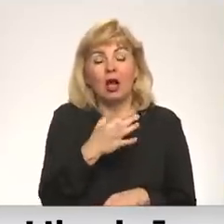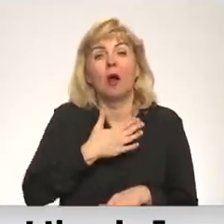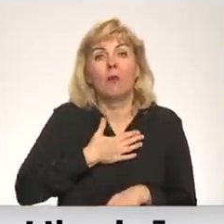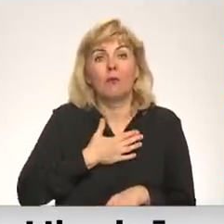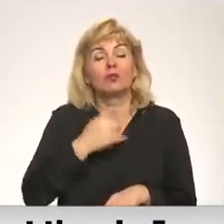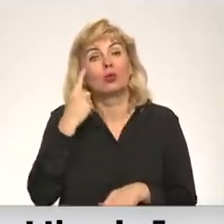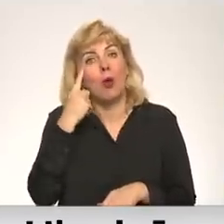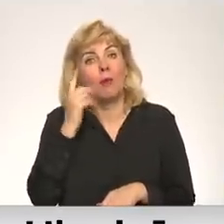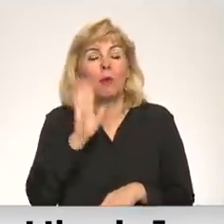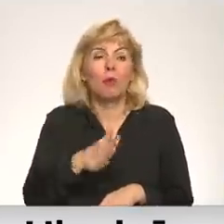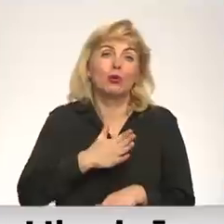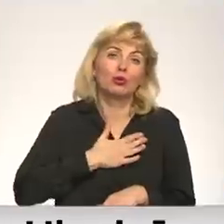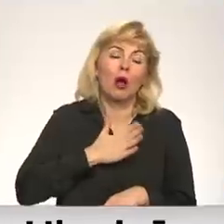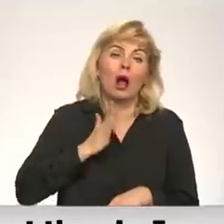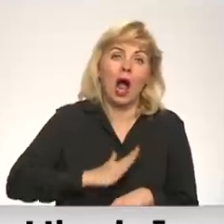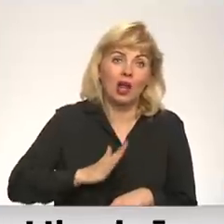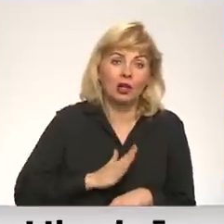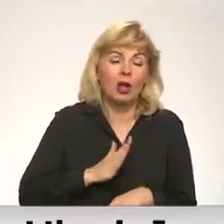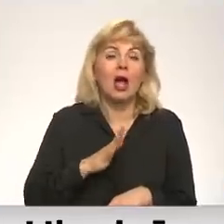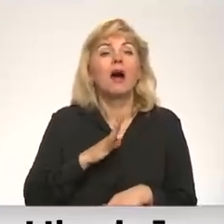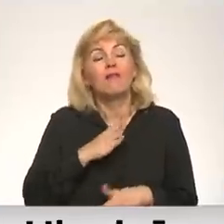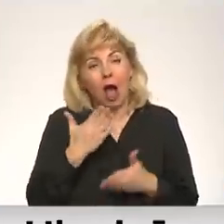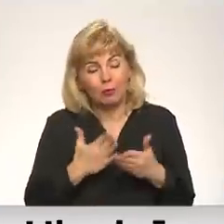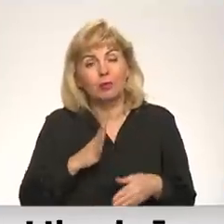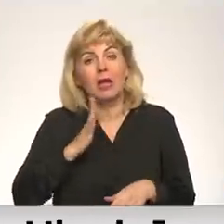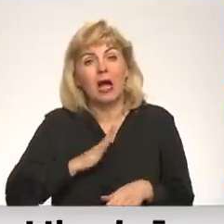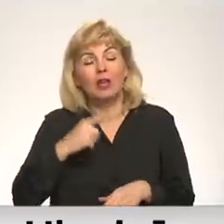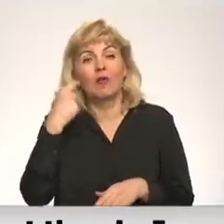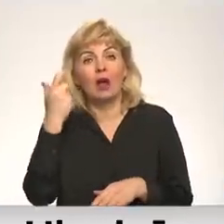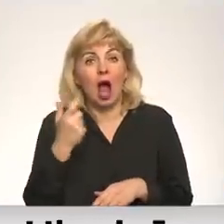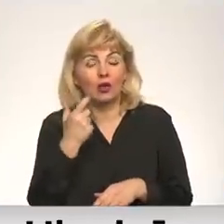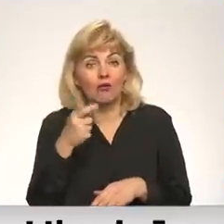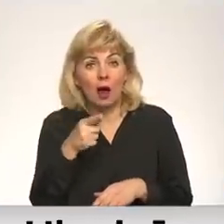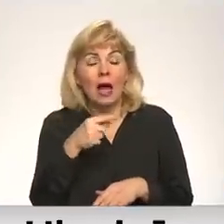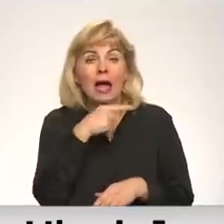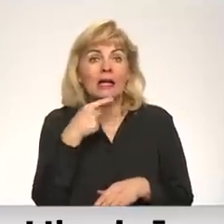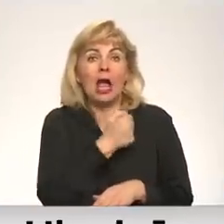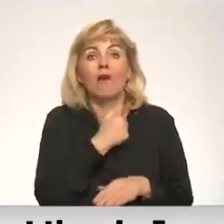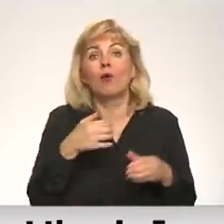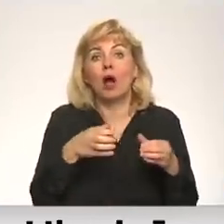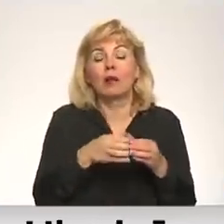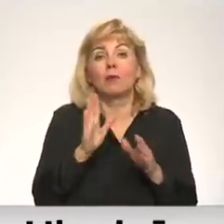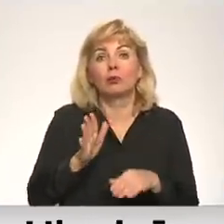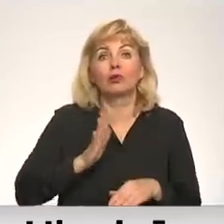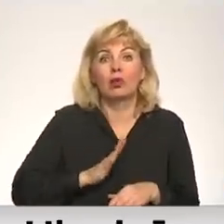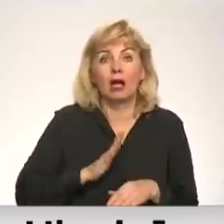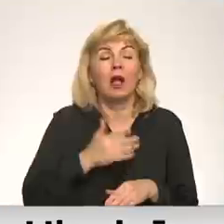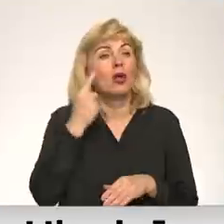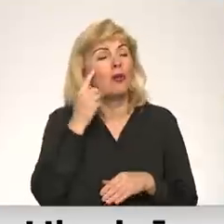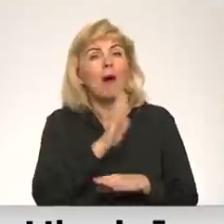likās, ka mūs gaidīs. Es pieņemu, ka tika gaidīts, ka tiešām Harkovā piemēram Krievu karaspēks tiks sagaidīts. Nebūs tāda